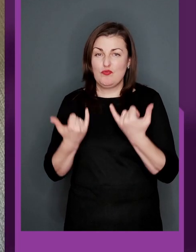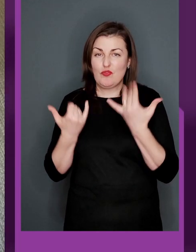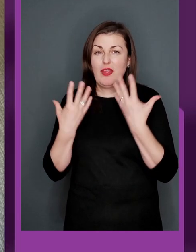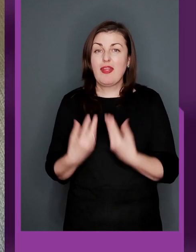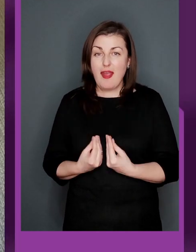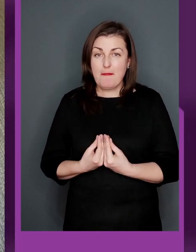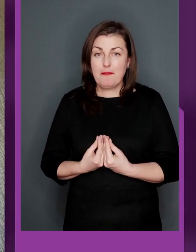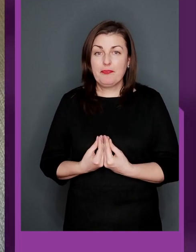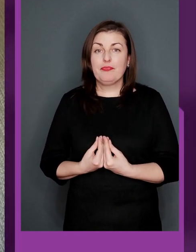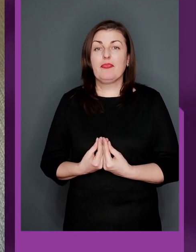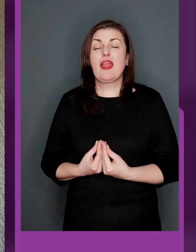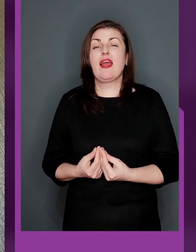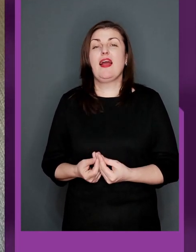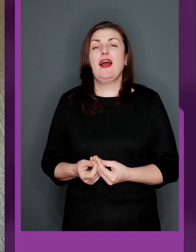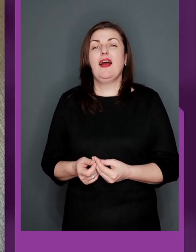до сьогоднішнього дня.